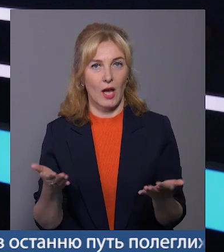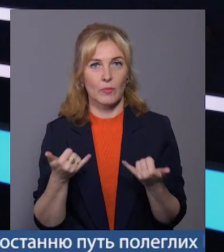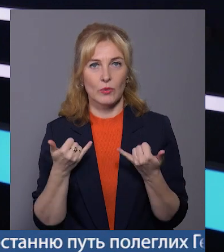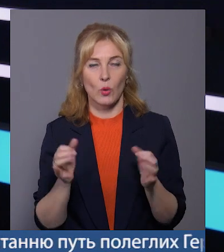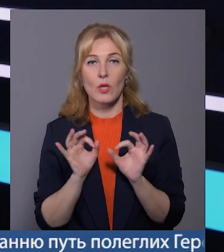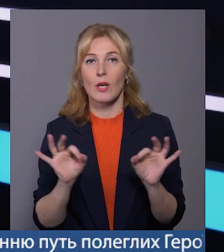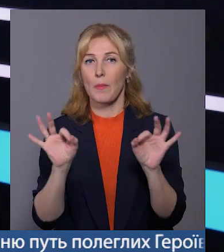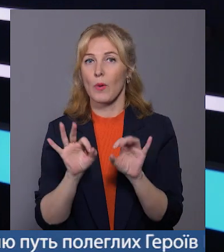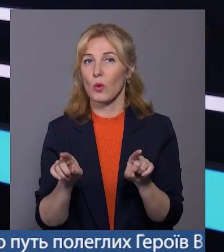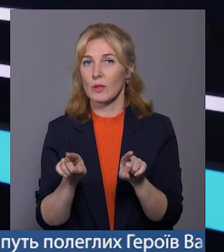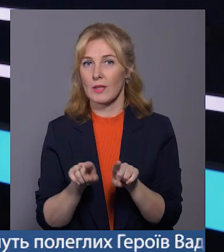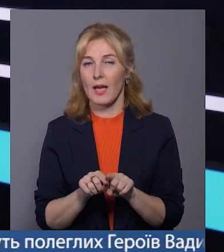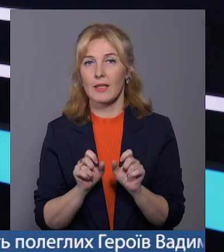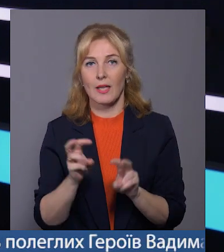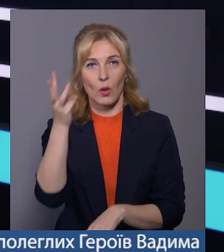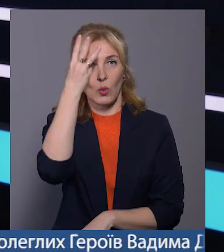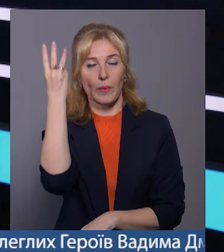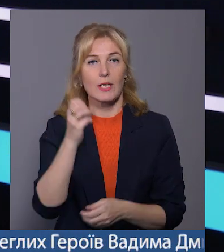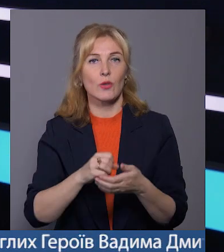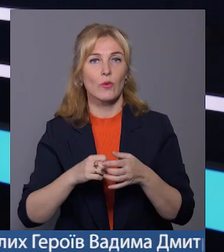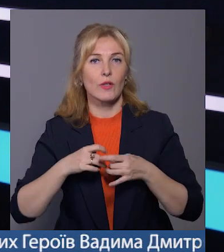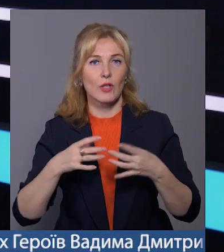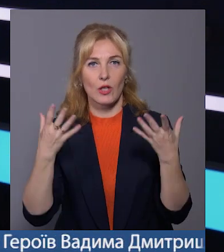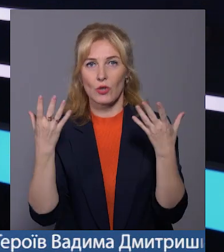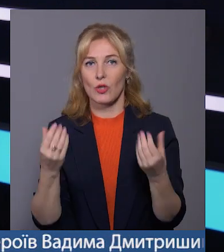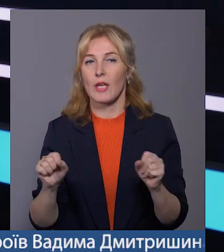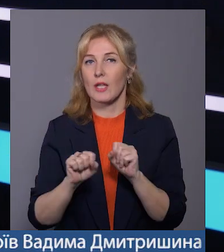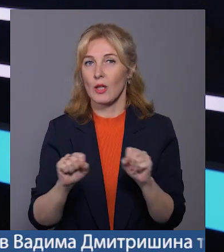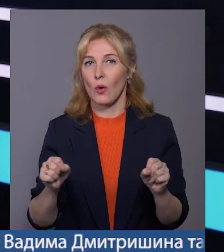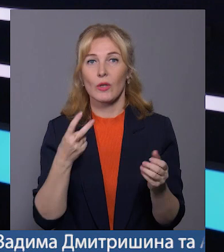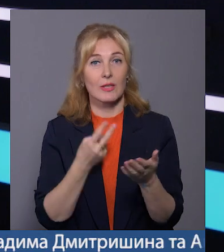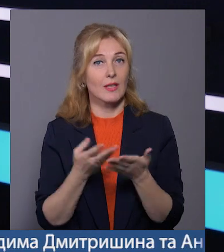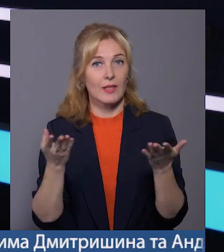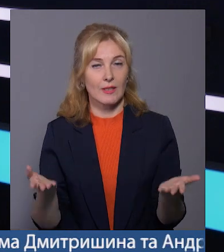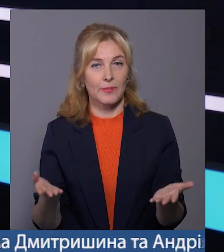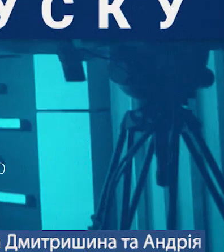розкажемо про те, як у Хмельницькому відзначили День Героїв. Приєднуйтеся.